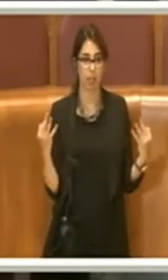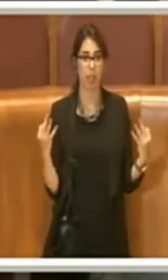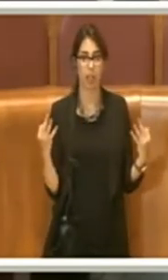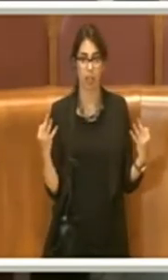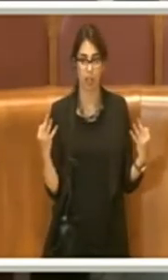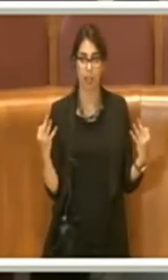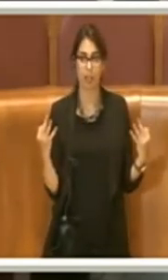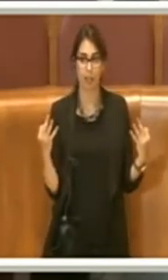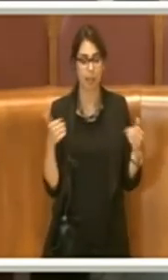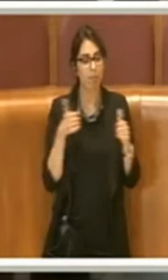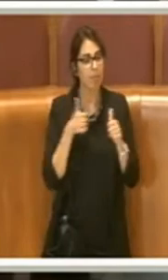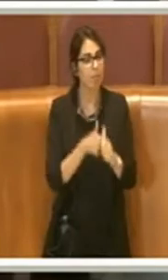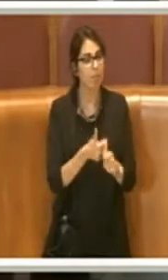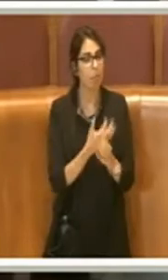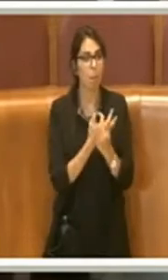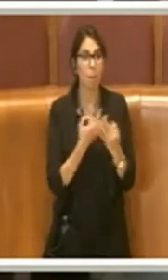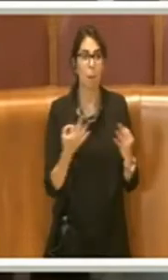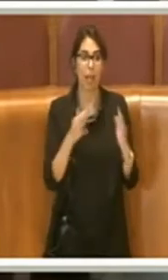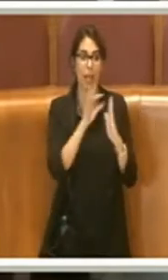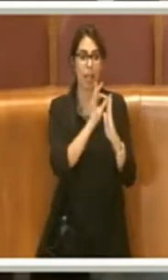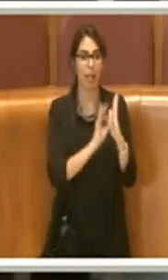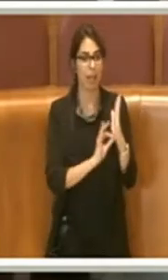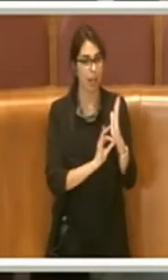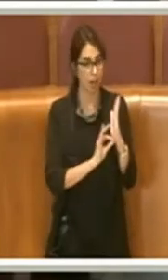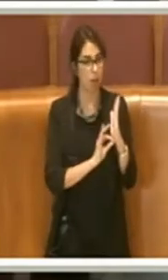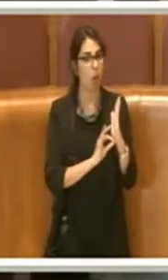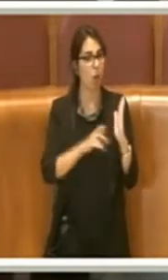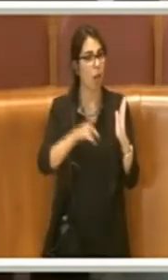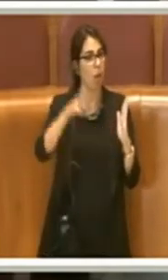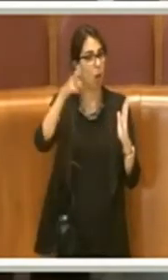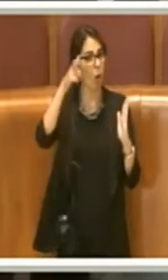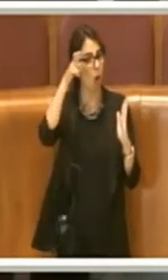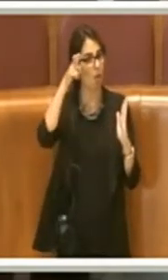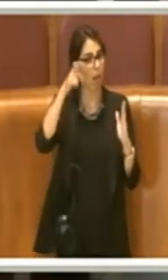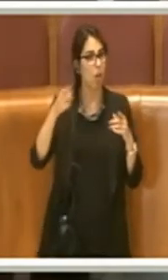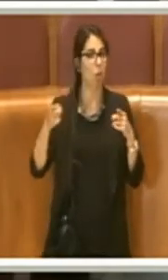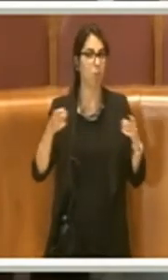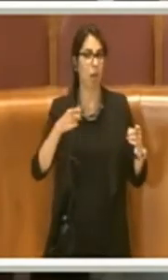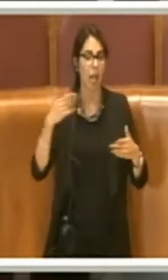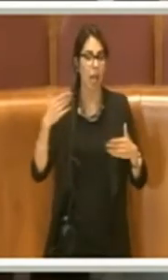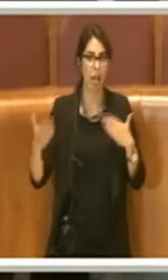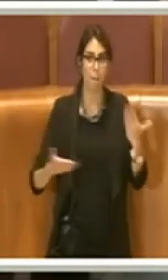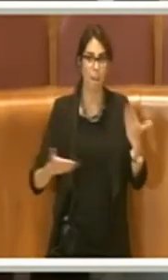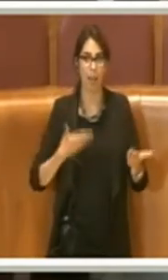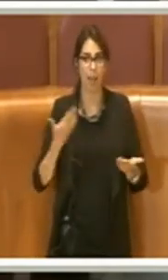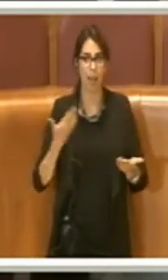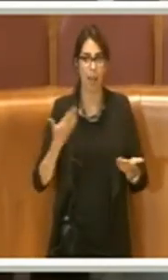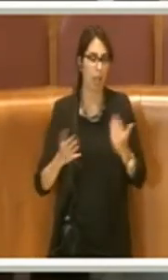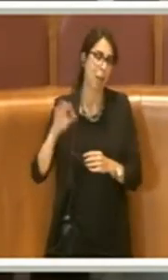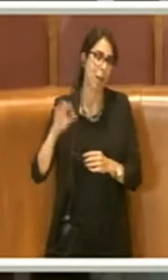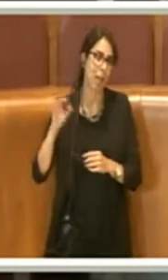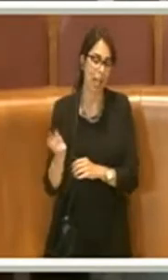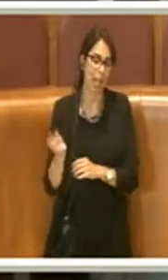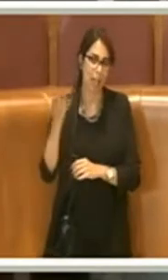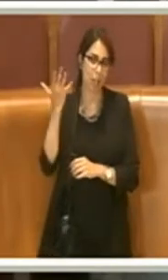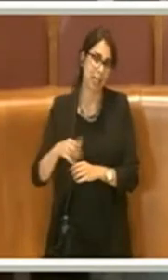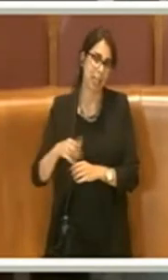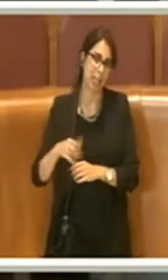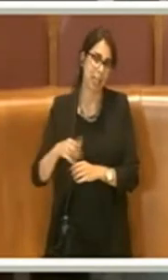governo rispetto allo stato di emergenza, fatte salve qualche eccezione ma quelle esistono